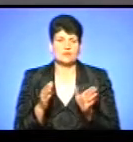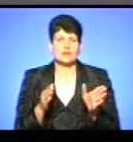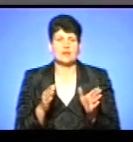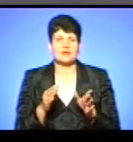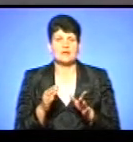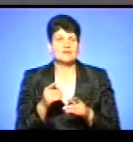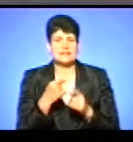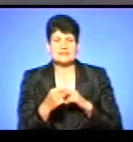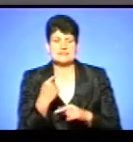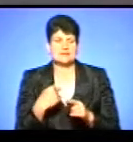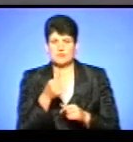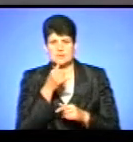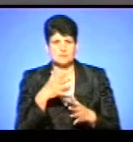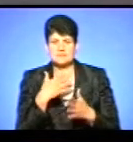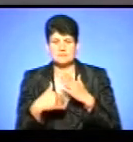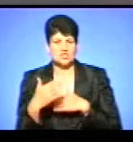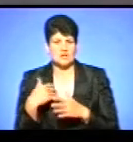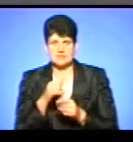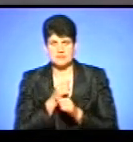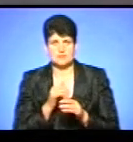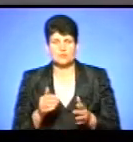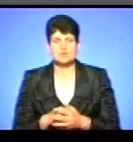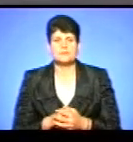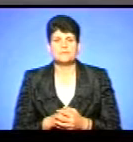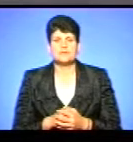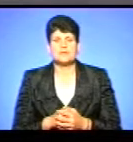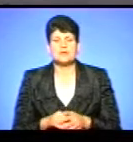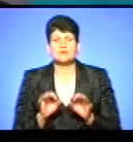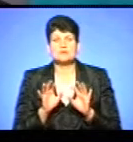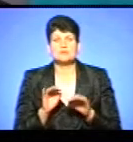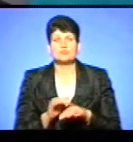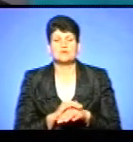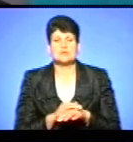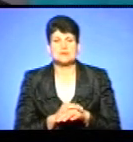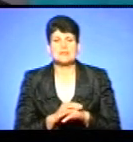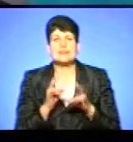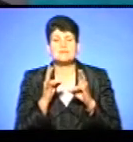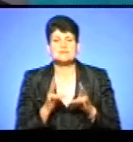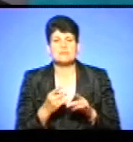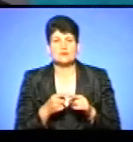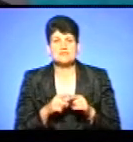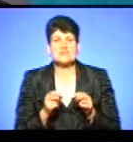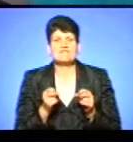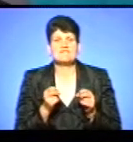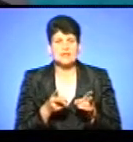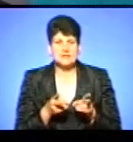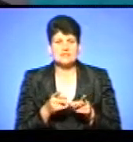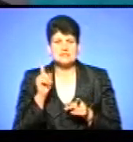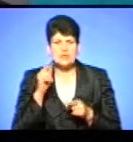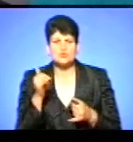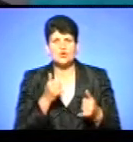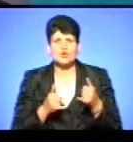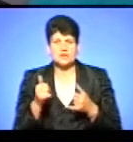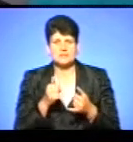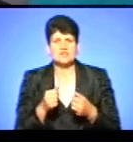Вона назад не може попасти. Тобто змішатися це все не може пройти. І розкажіть, будь ласка, небезпеку цих викидів. Знаємо, що хімічні речовини,